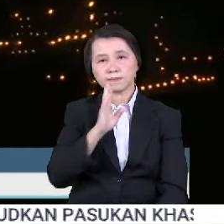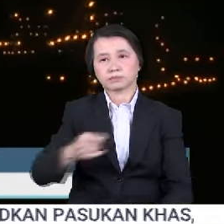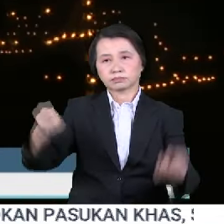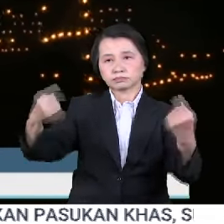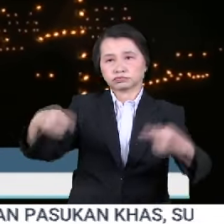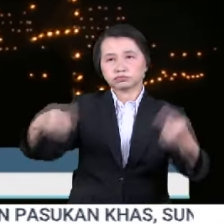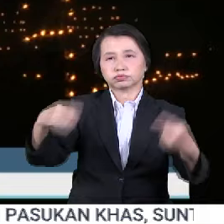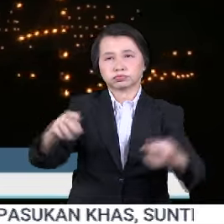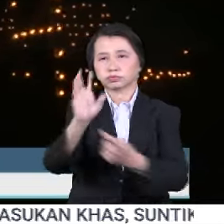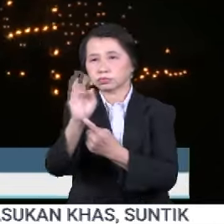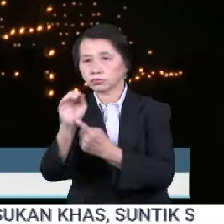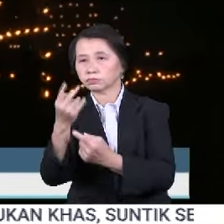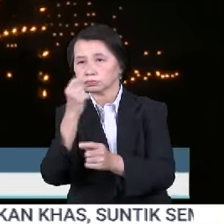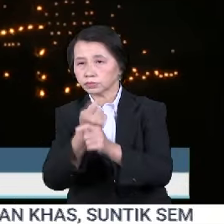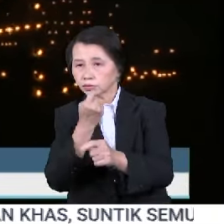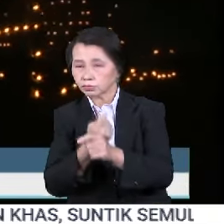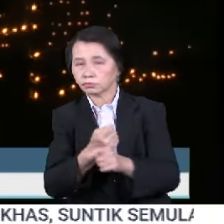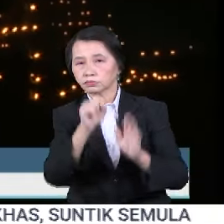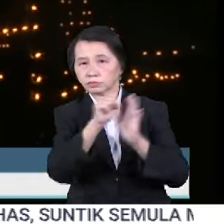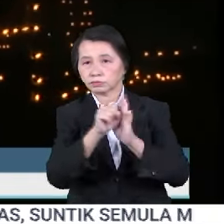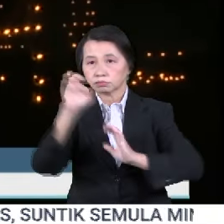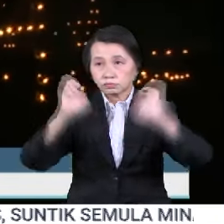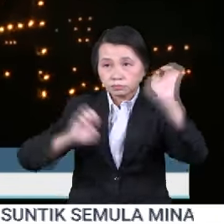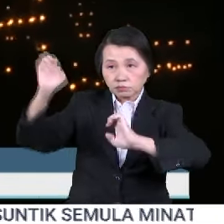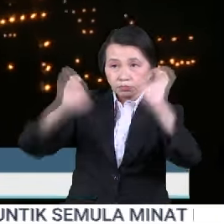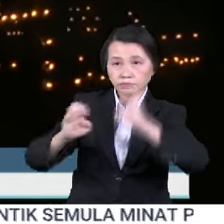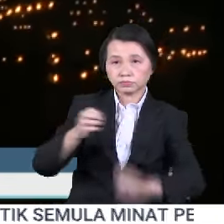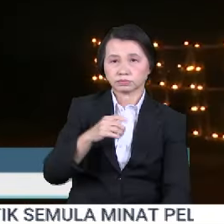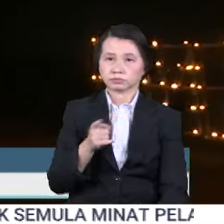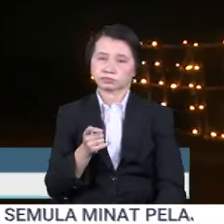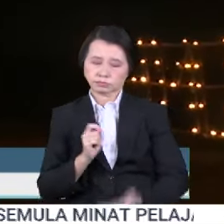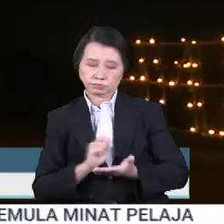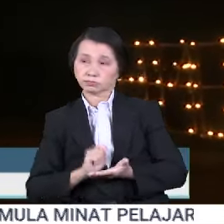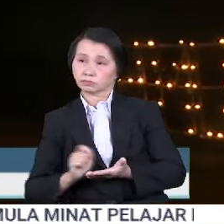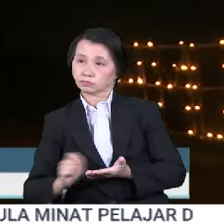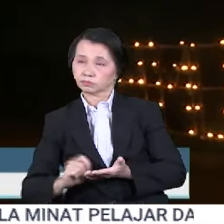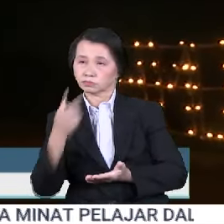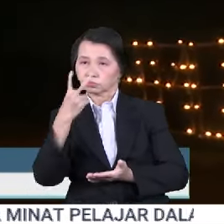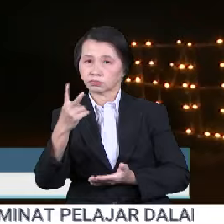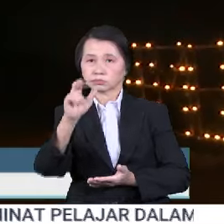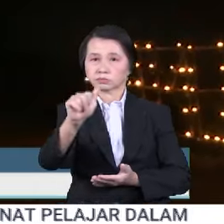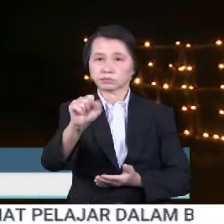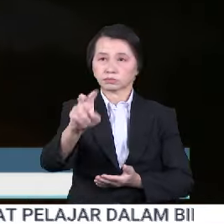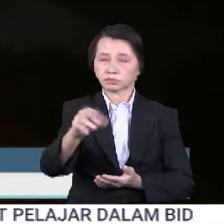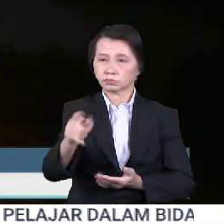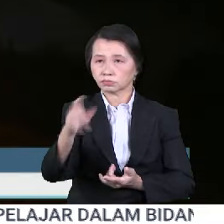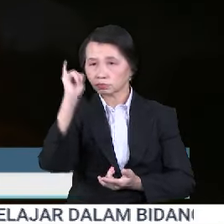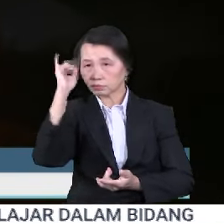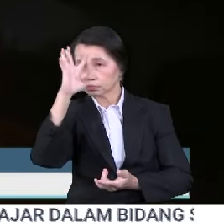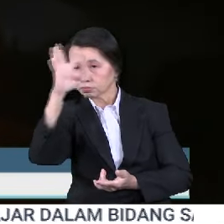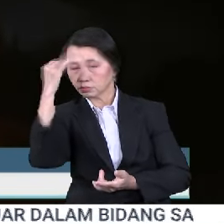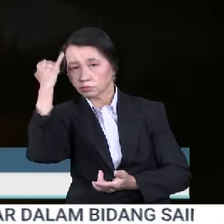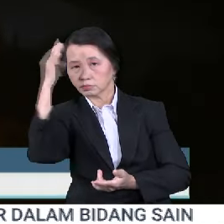bersusul ini menetapkan beberapa kriteria penilaian dan pengadilan. Ini termasuk keaslian, kreativiti dan inovasi